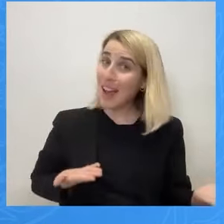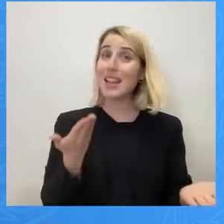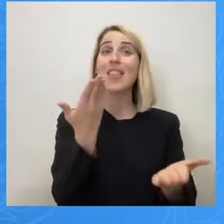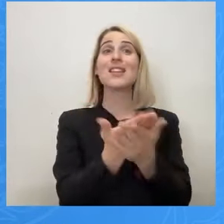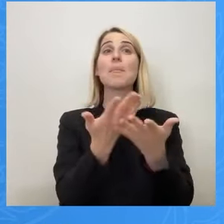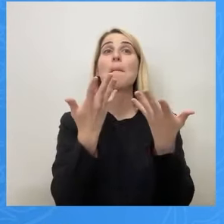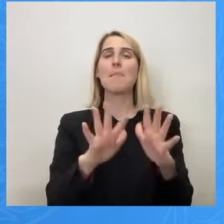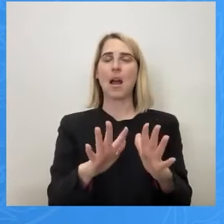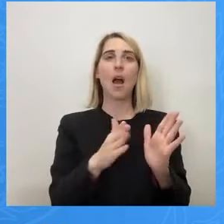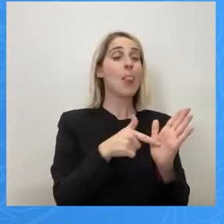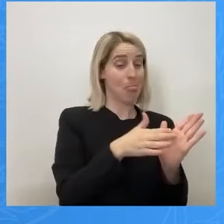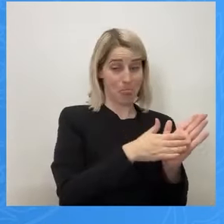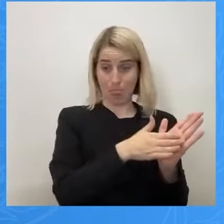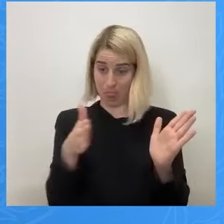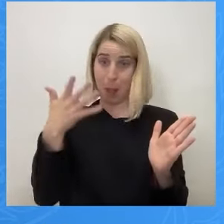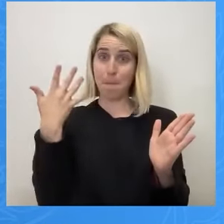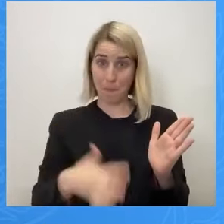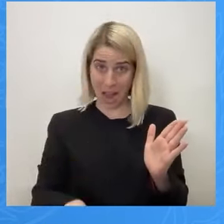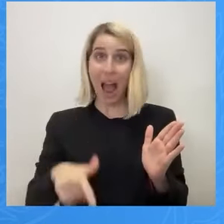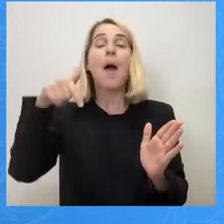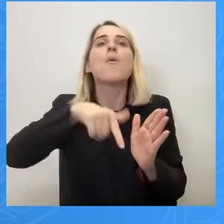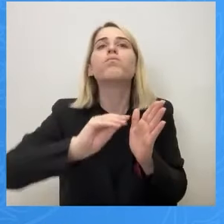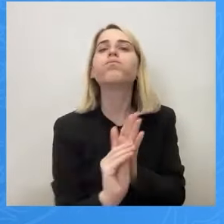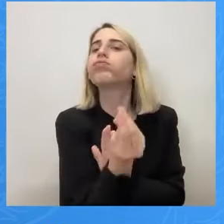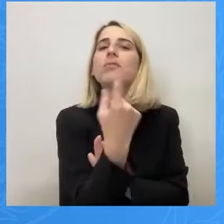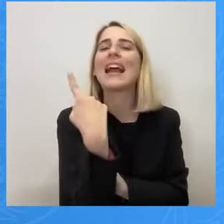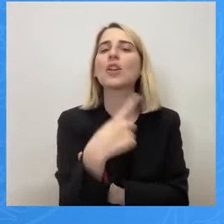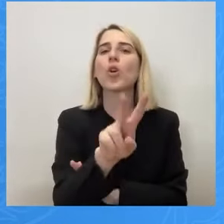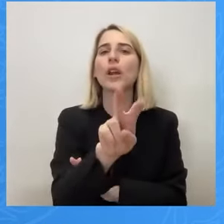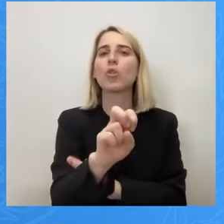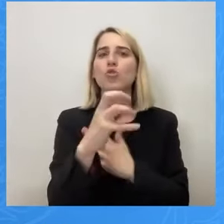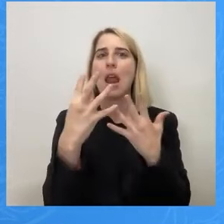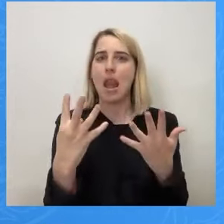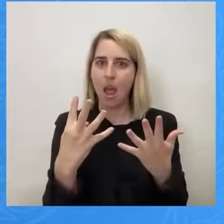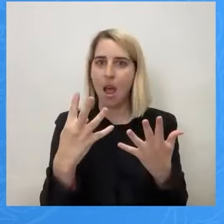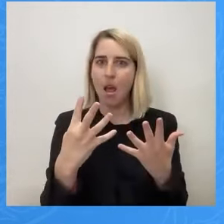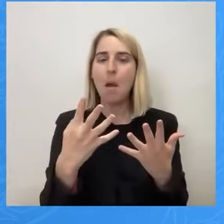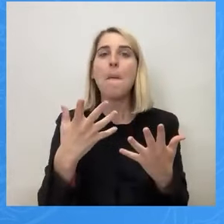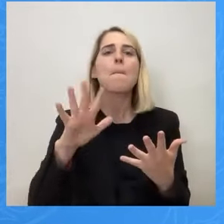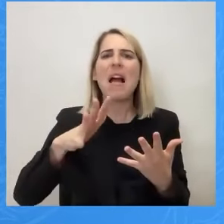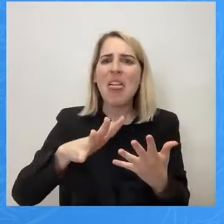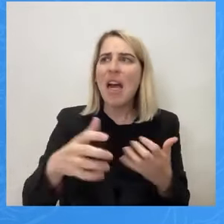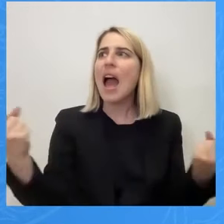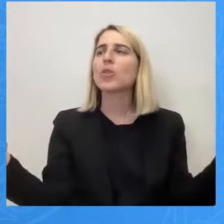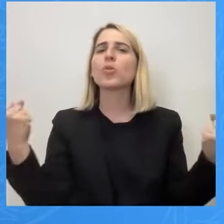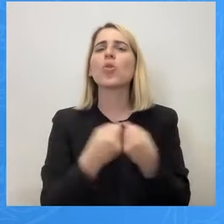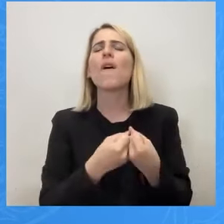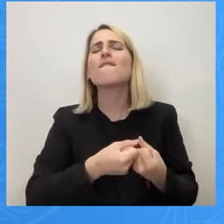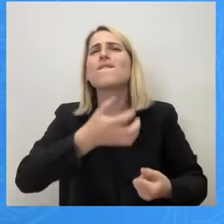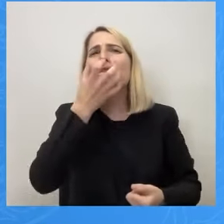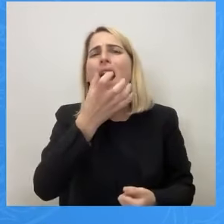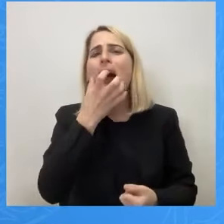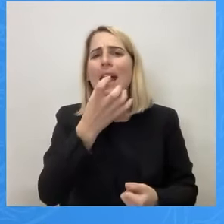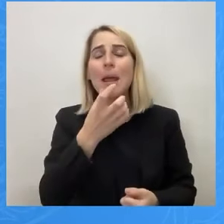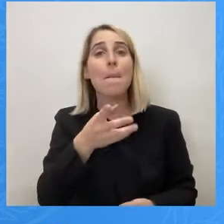129 δημοτικό σχολείο παρολίγο αναποφεύθηκε σοβαρό τροχαίο ατύχημα με μαθητή πρώτης